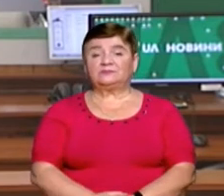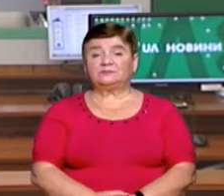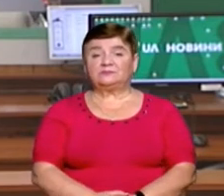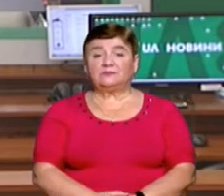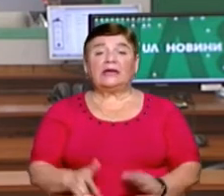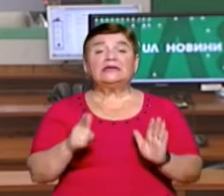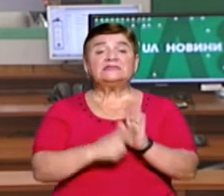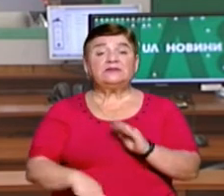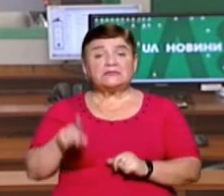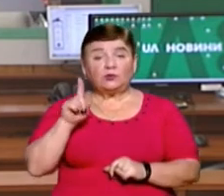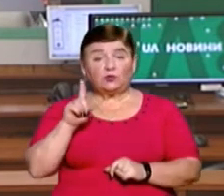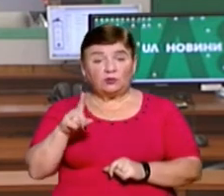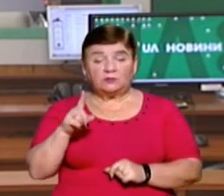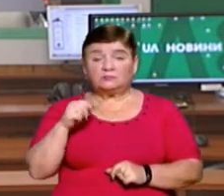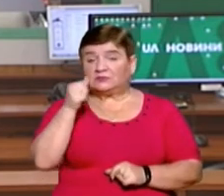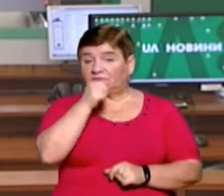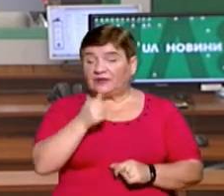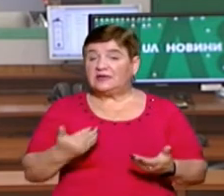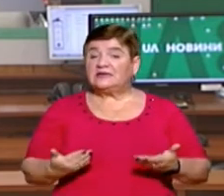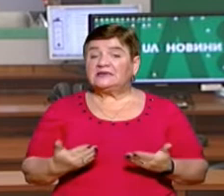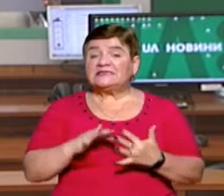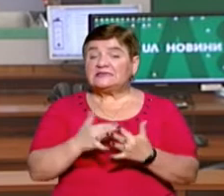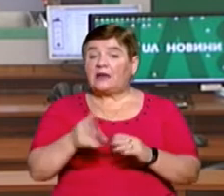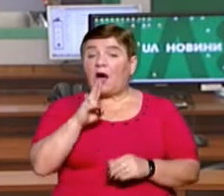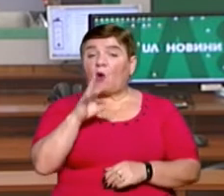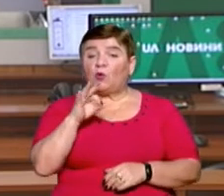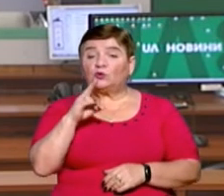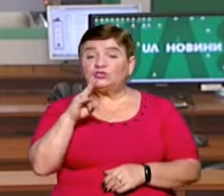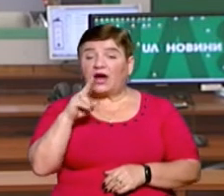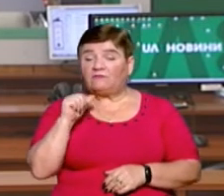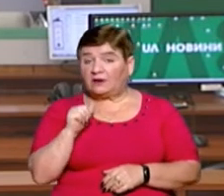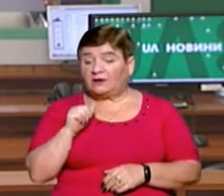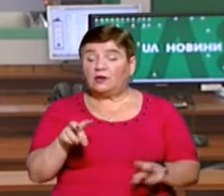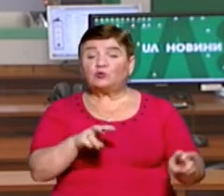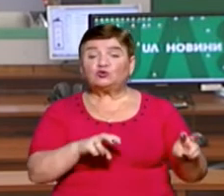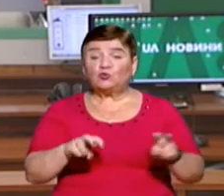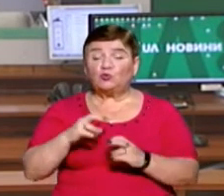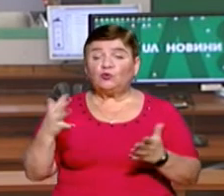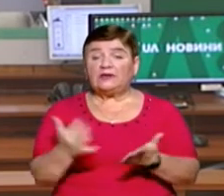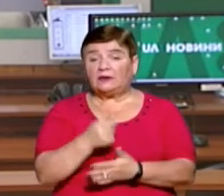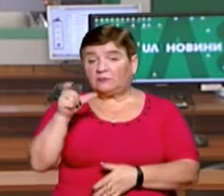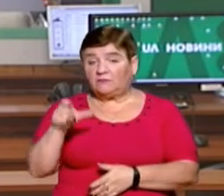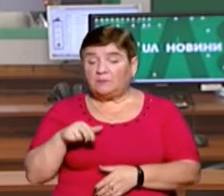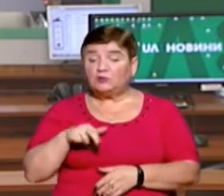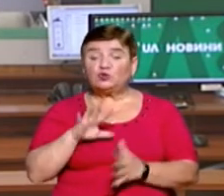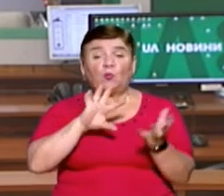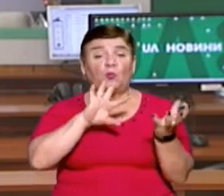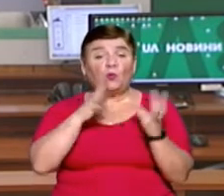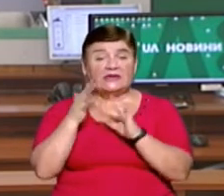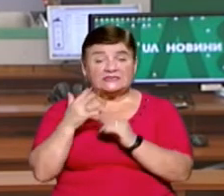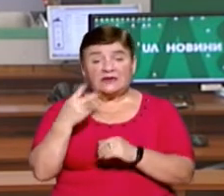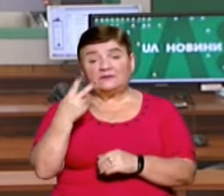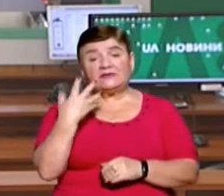71-річного жителя села Колочава Міжгірського району розшукують рятувальника. Чоловік пішов у ліс біля гори Стримба